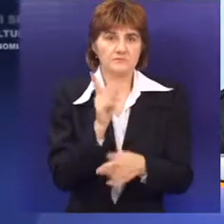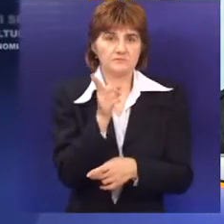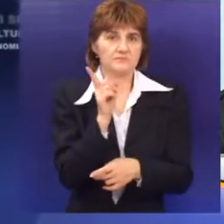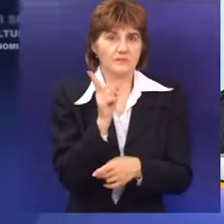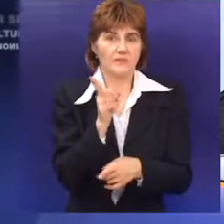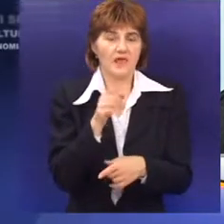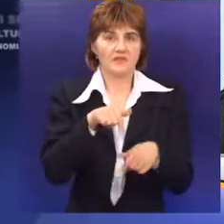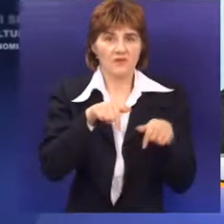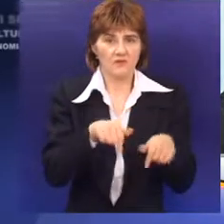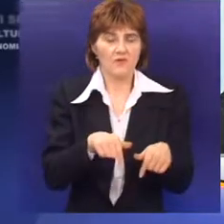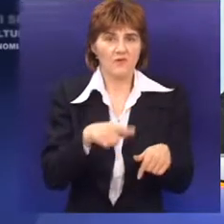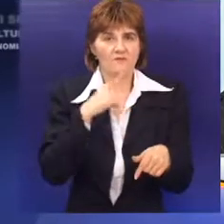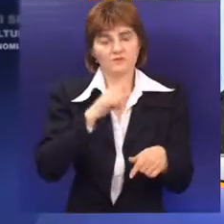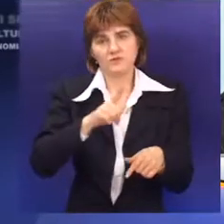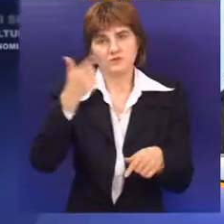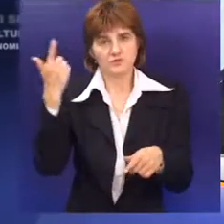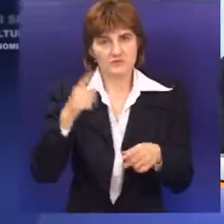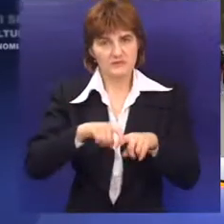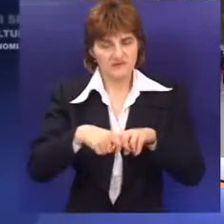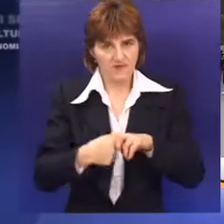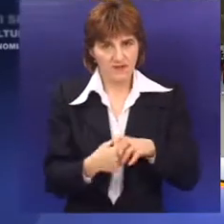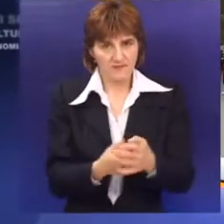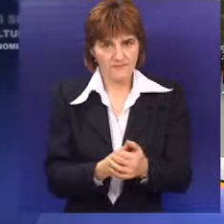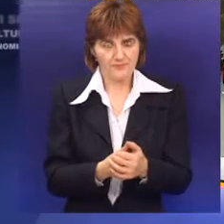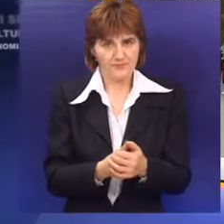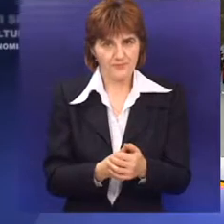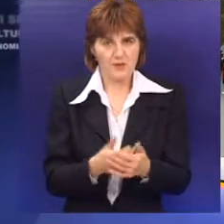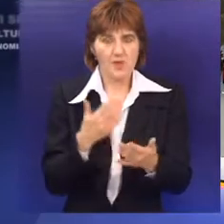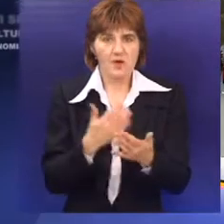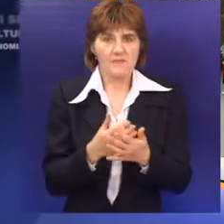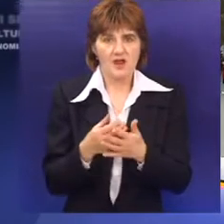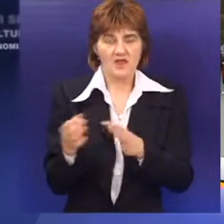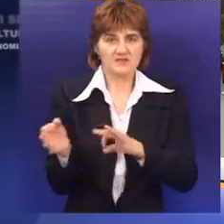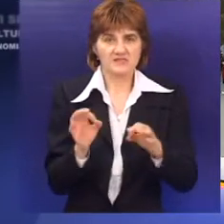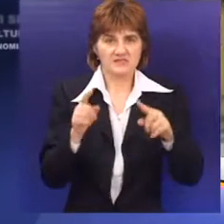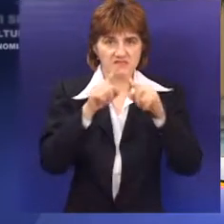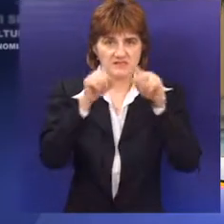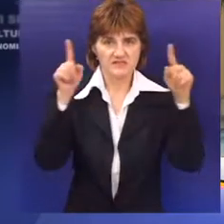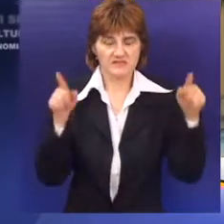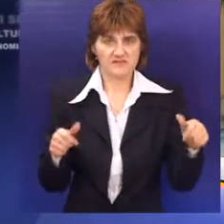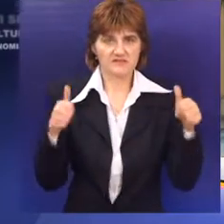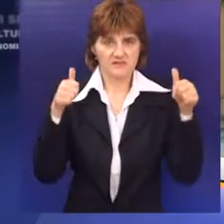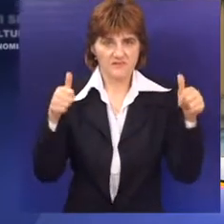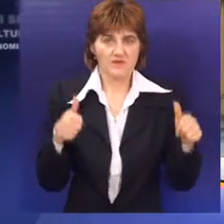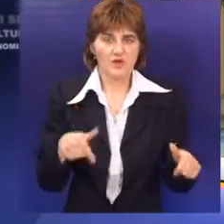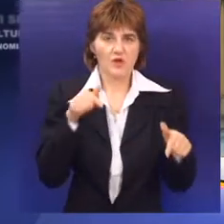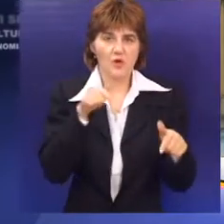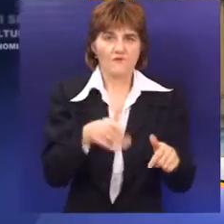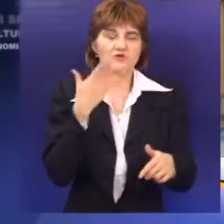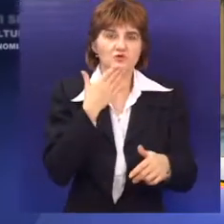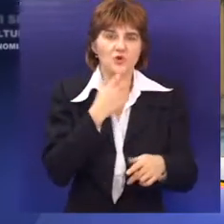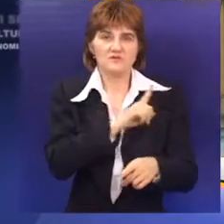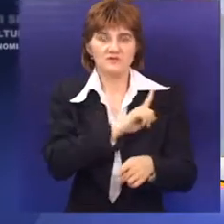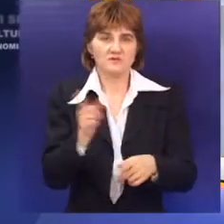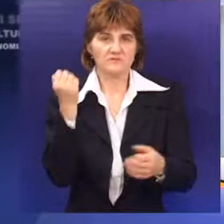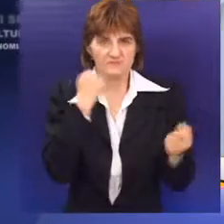ovim drugim stvarima. Svečano je otkrivena ploča na zgradi škole koja je karakteriše kao školu bez